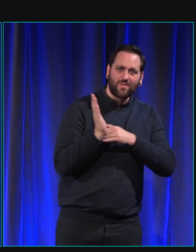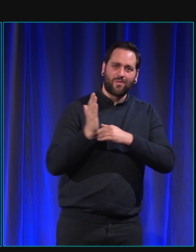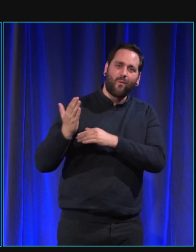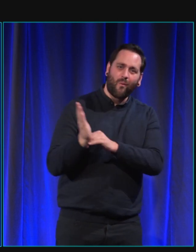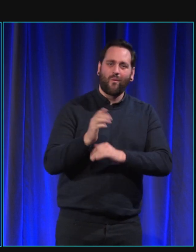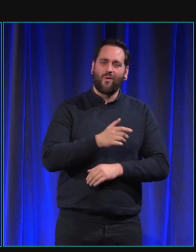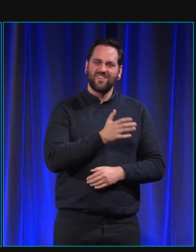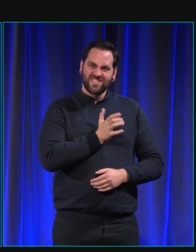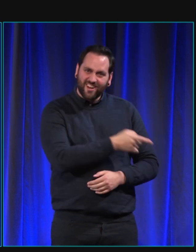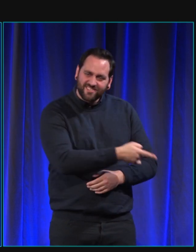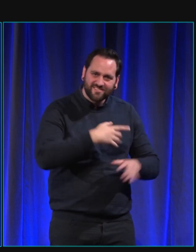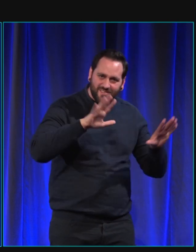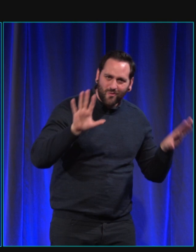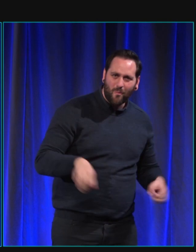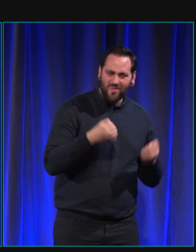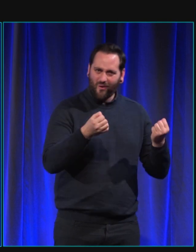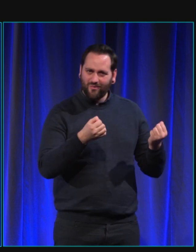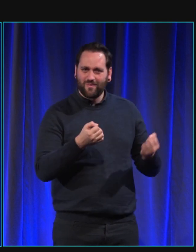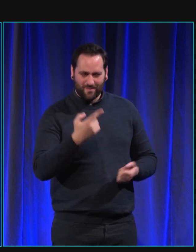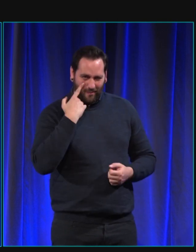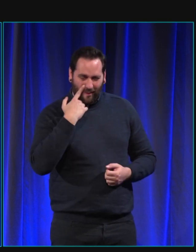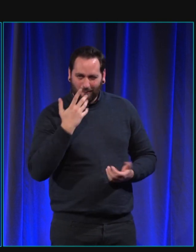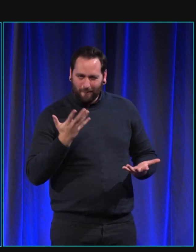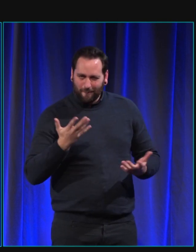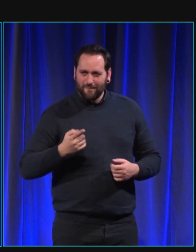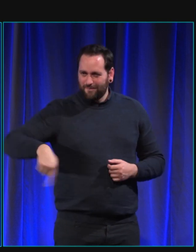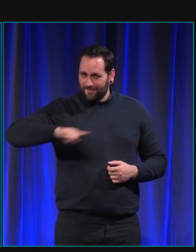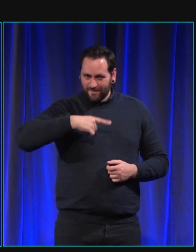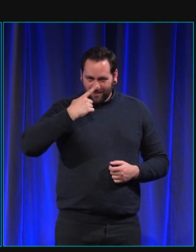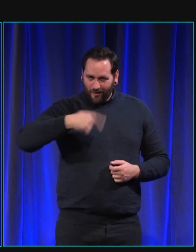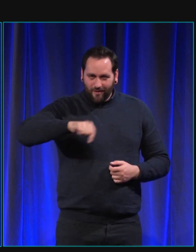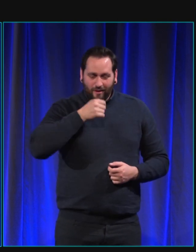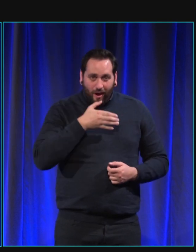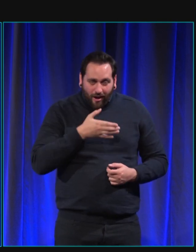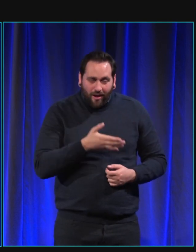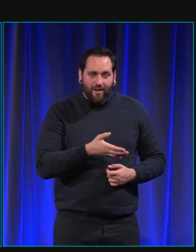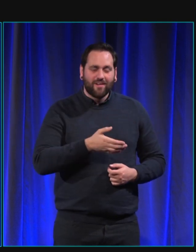de ce que ce chien sait faire. je pense que vous serez tous étonnés